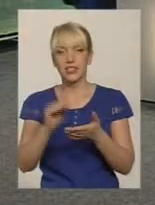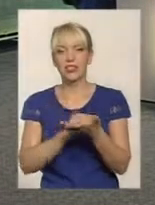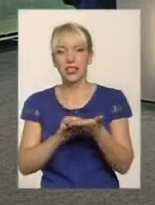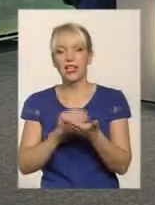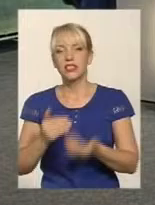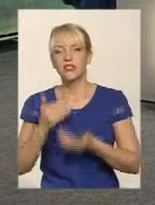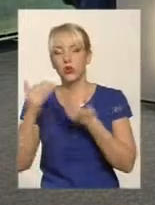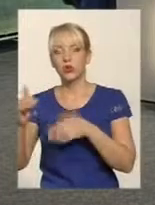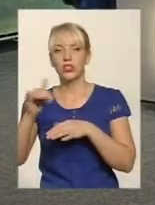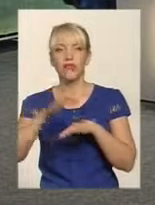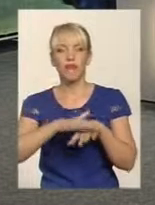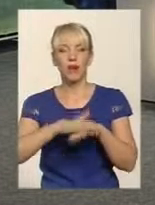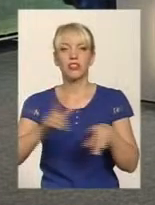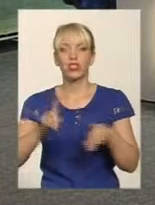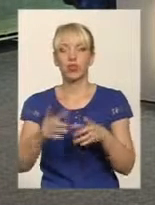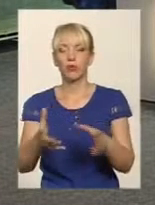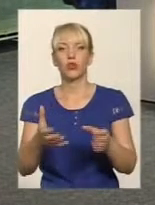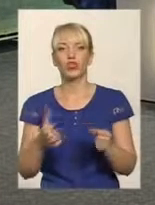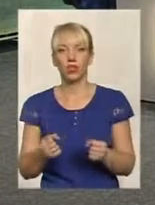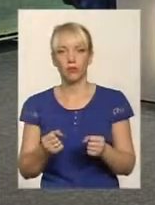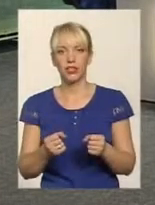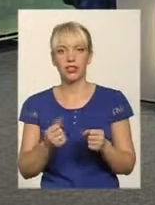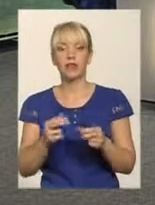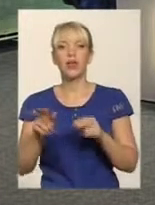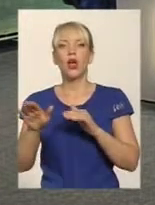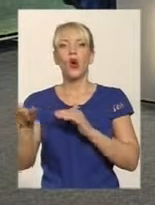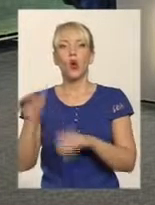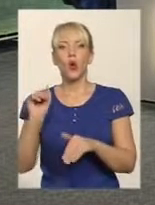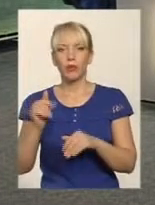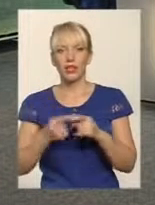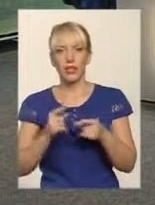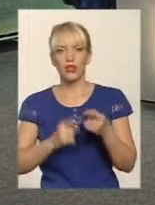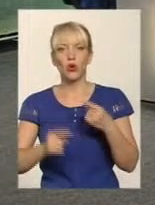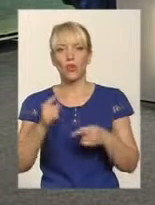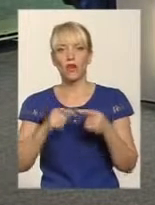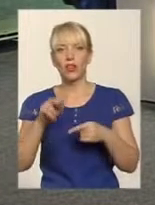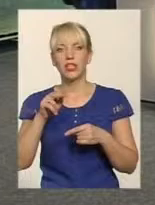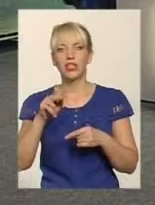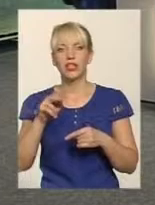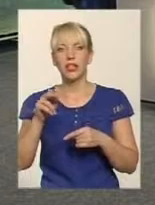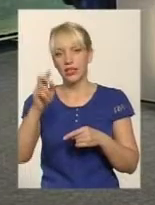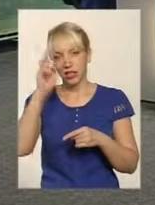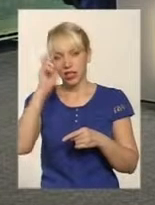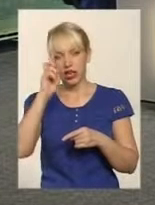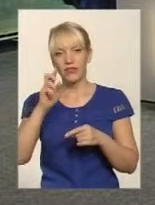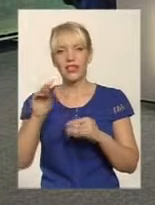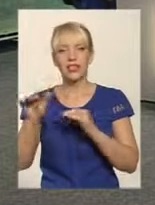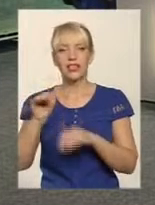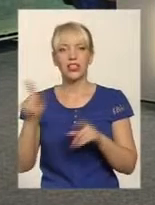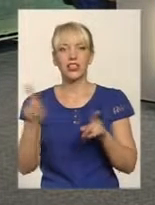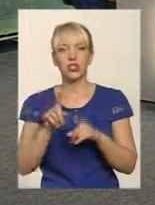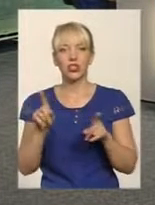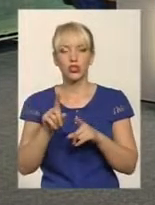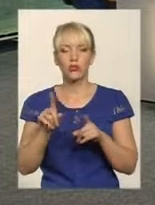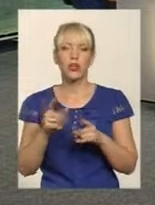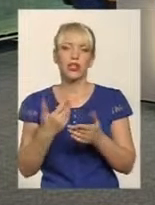до банку, аби отримати, скажімо, компенсацію повернення по кредиту державним, скажімо, на те, аби придбати